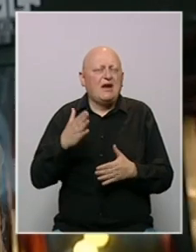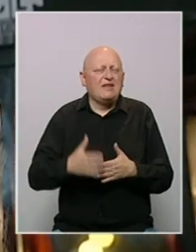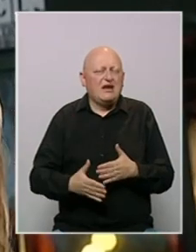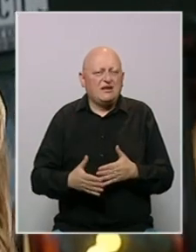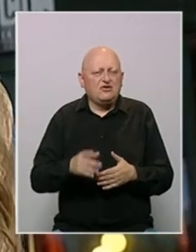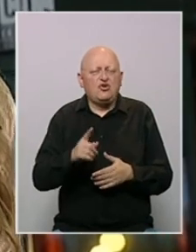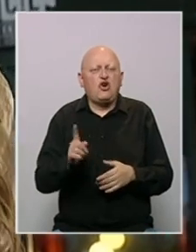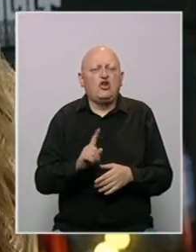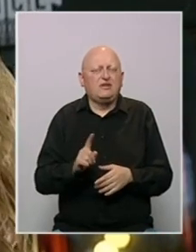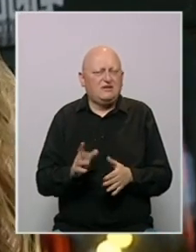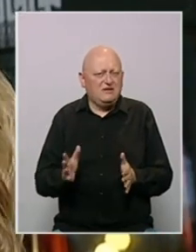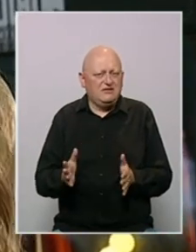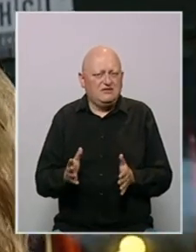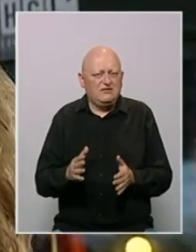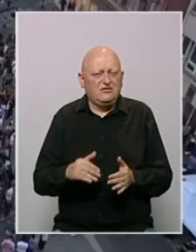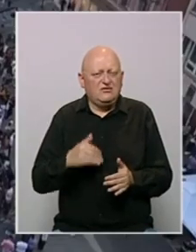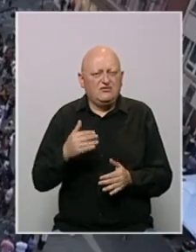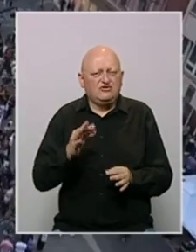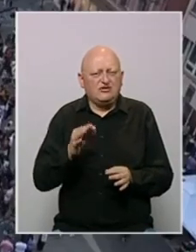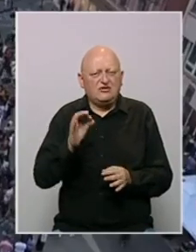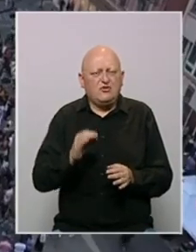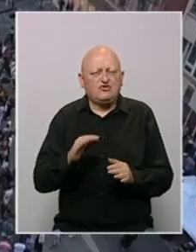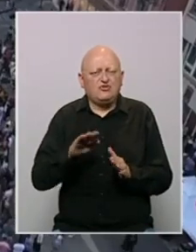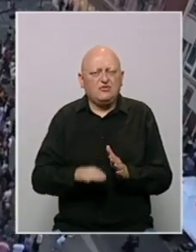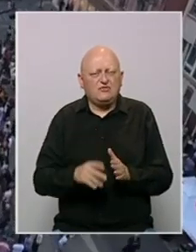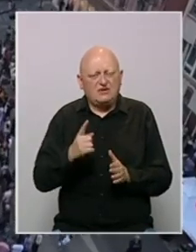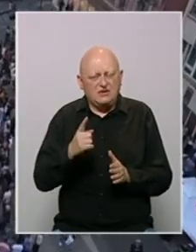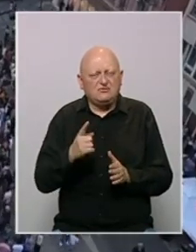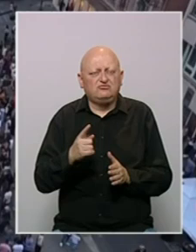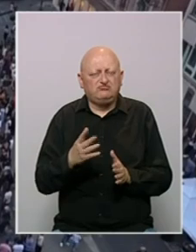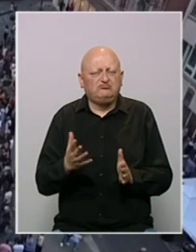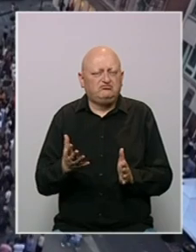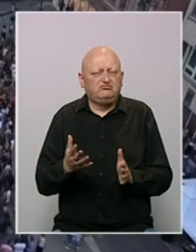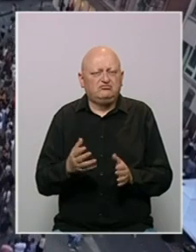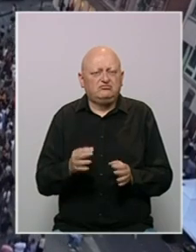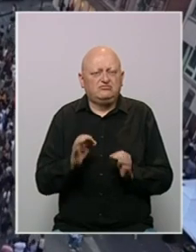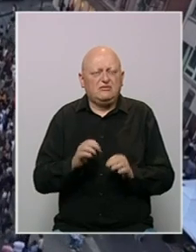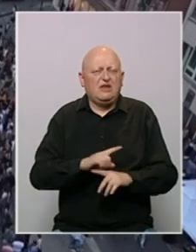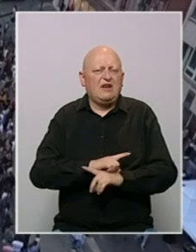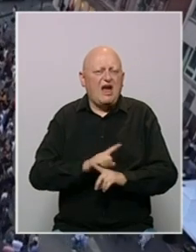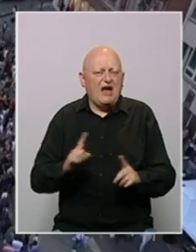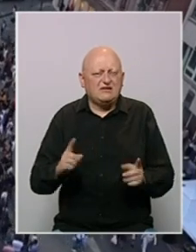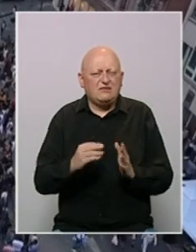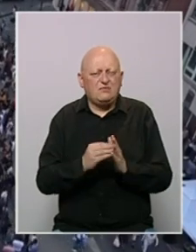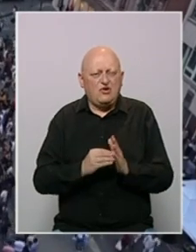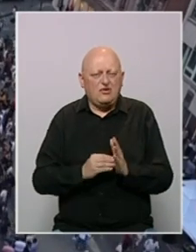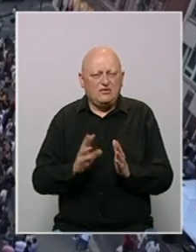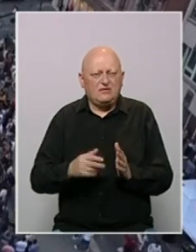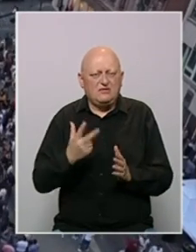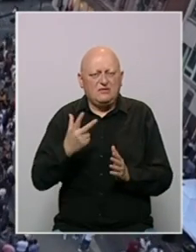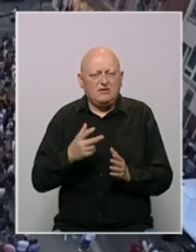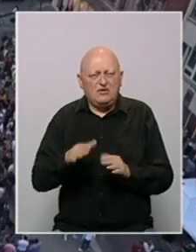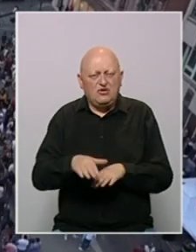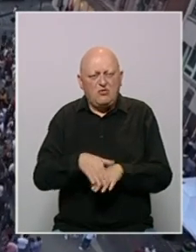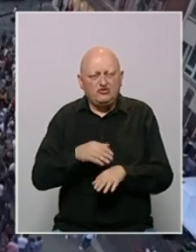to nije bilo više od 10% manje. Svakako je jedan vrlo raznovrstan program, imamo tri debitantska